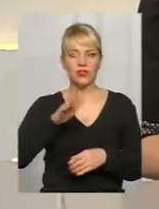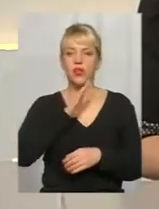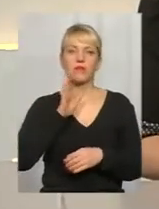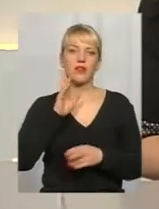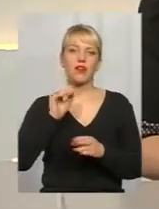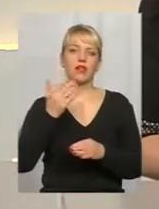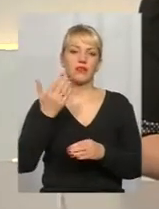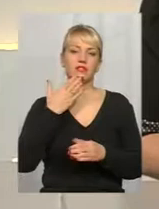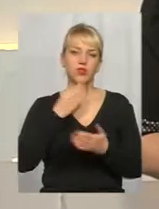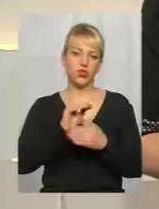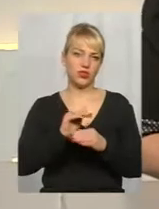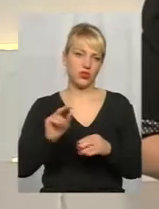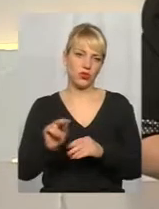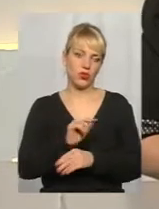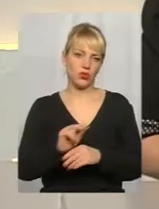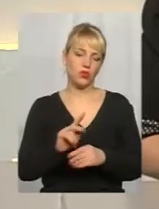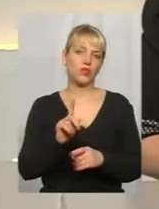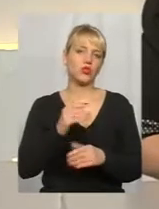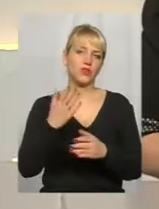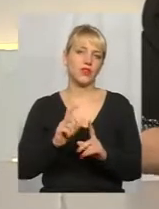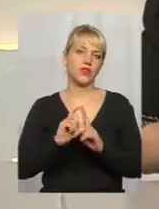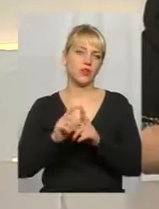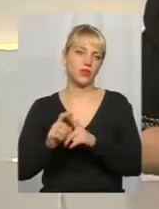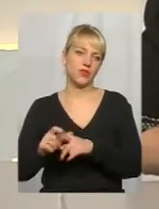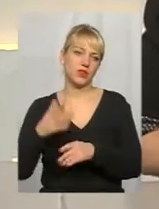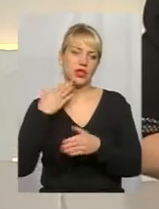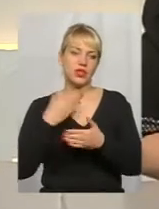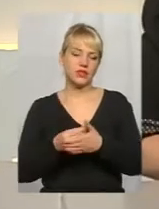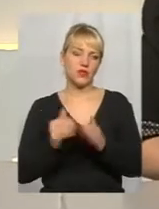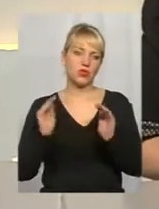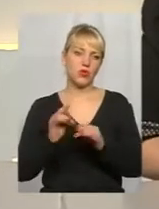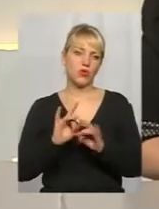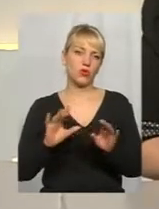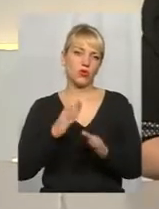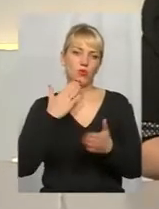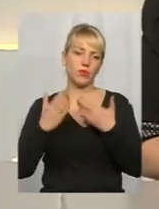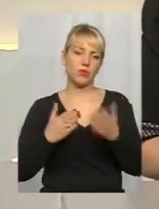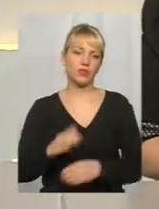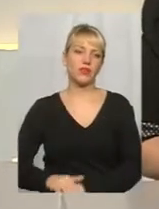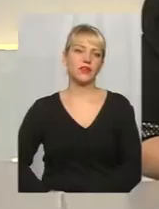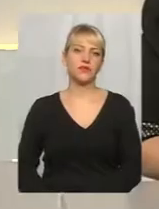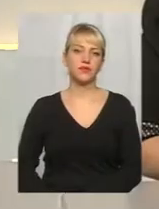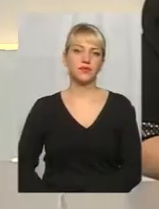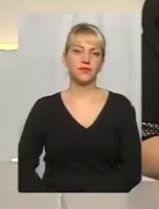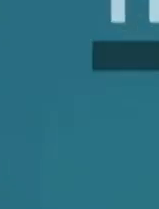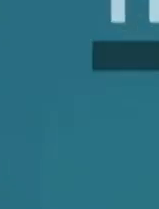лікують своїх діток. Давайте подивимося, що вони нам відповіли у короткому бліт спитуванні і повернемося у студію.